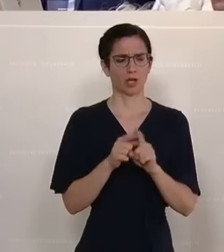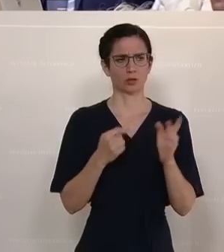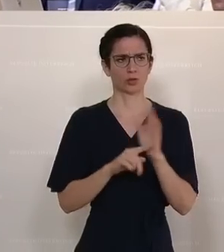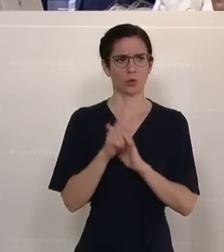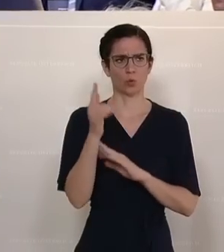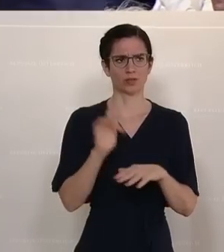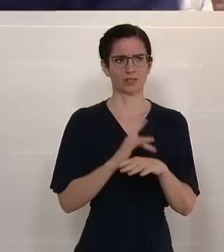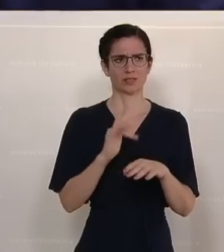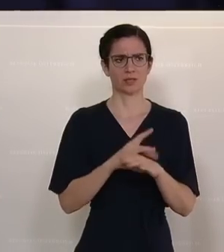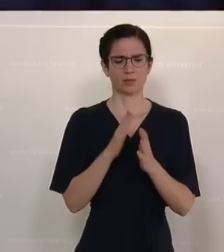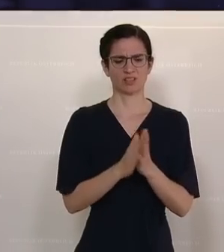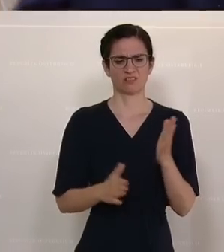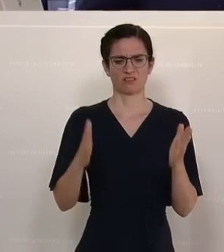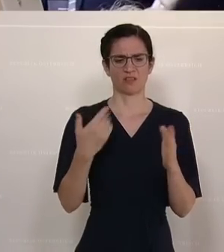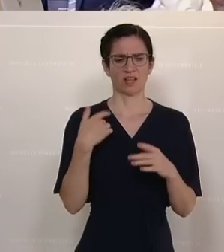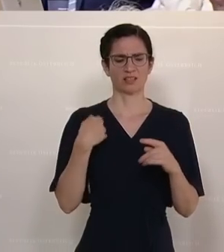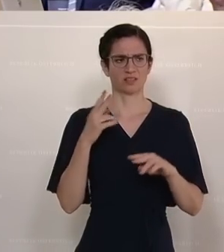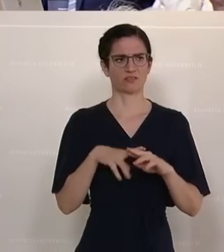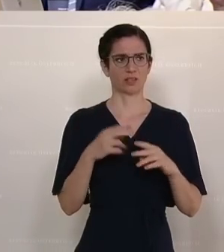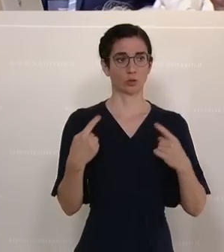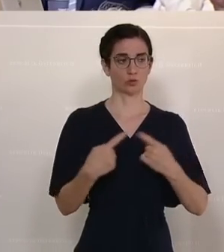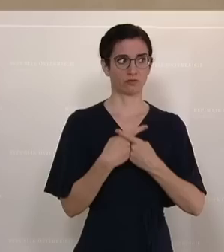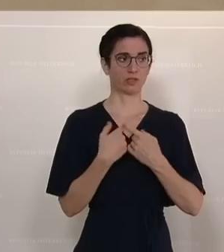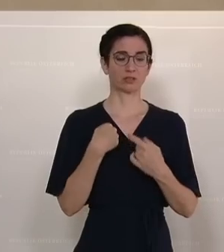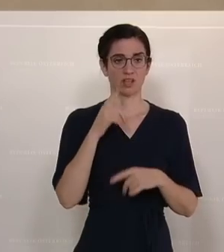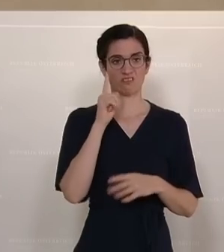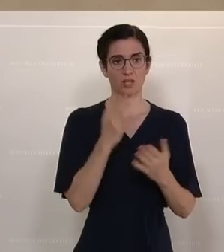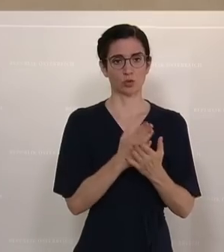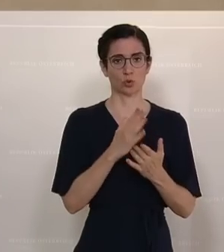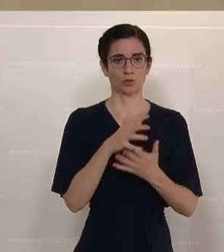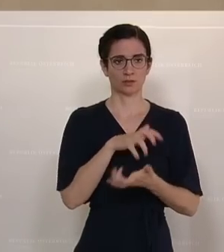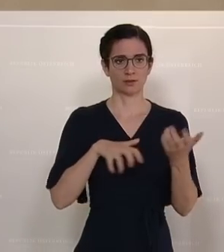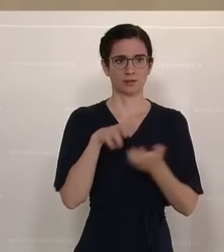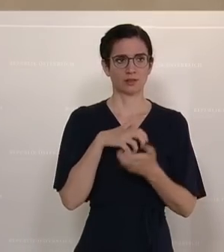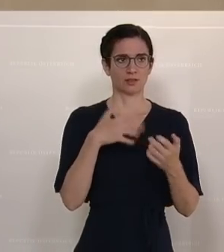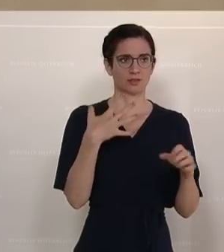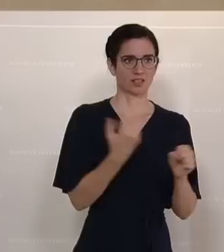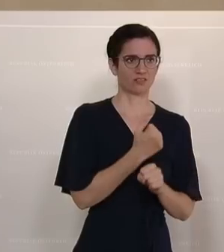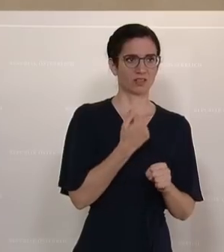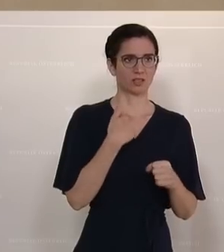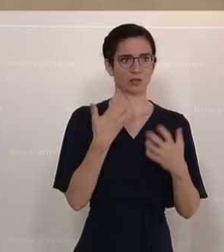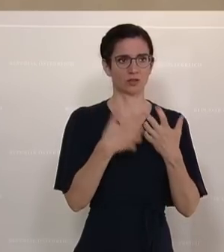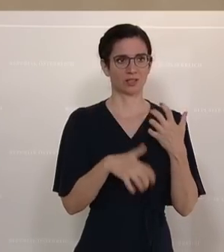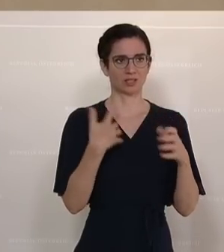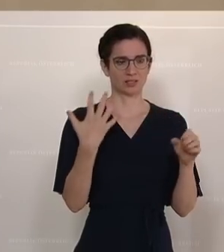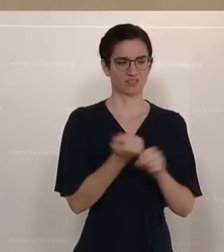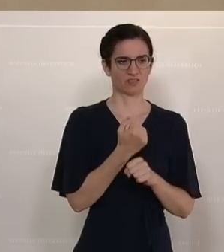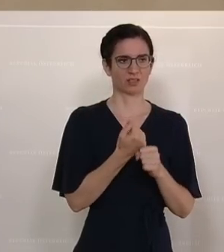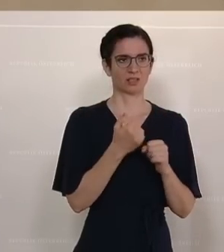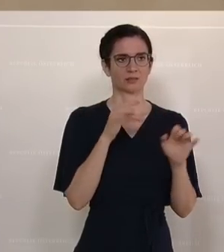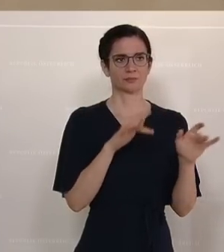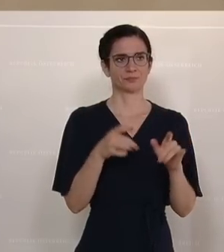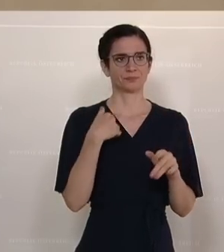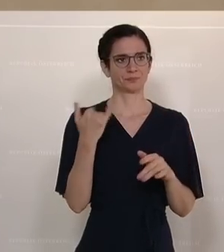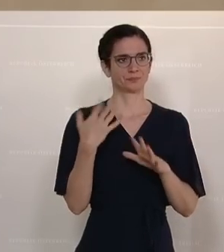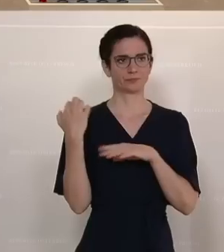hochsensiblen Phase, natürlich bei Konflikten, weiß man ja, Es gibt die Krisengewinnler, die Kriegsgewinnler und dazu gehören immer